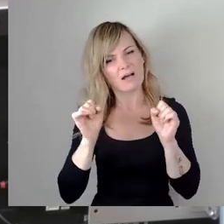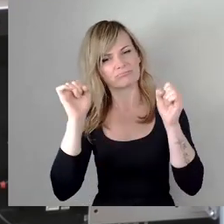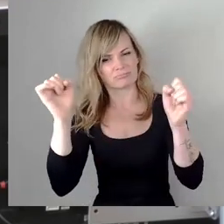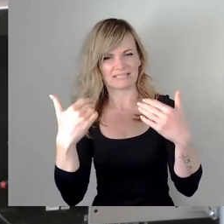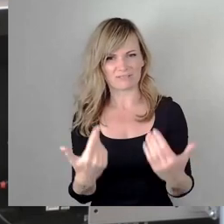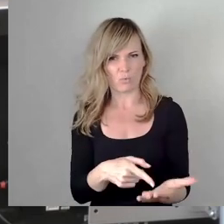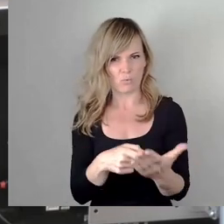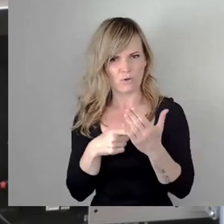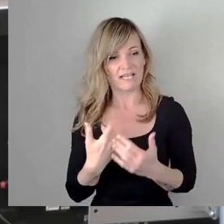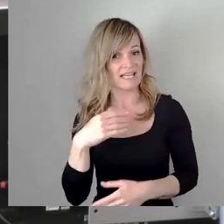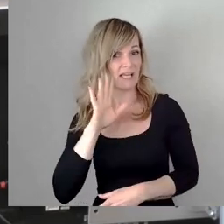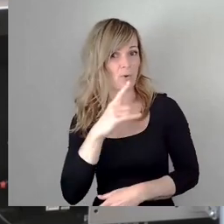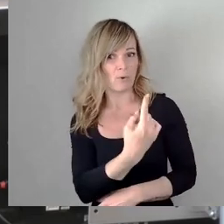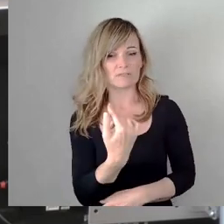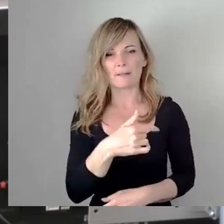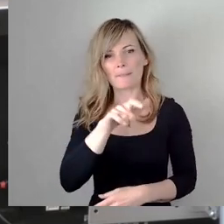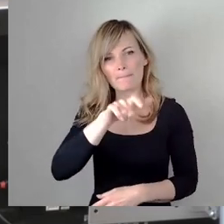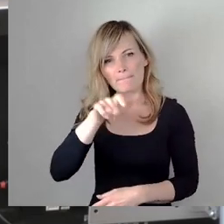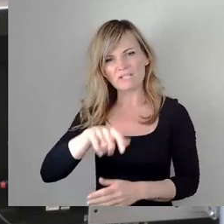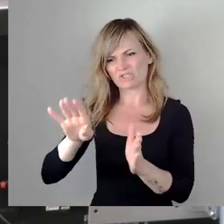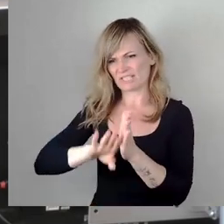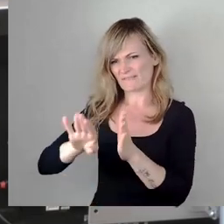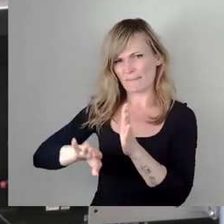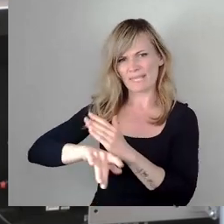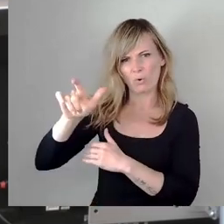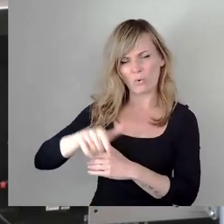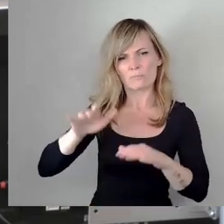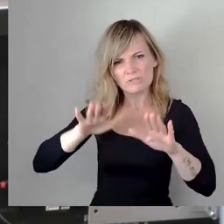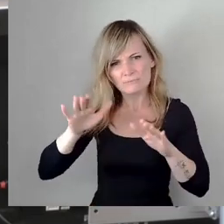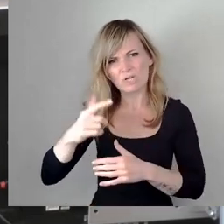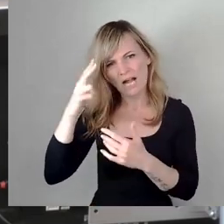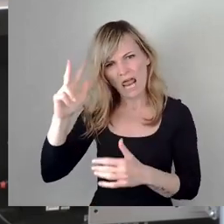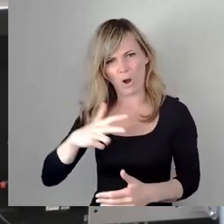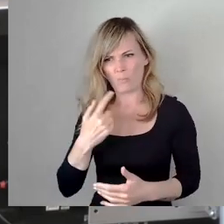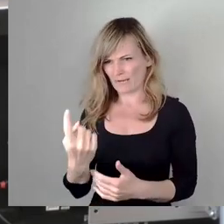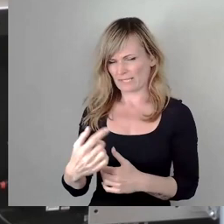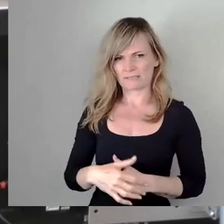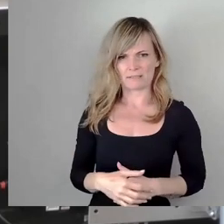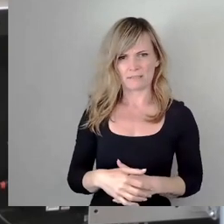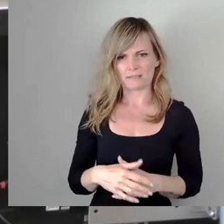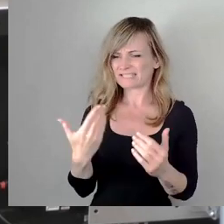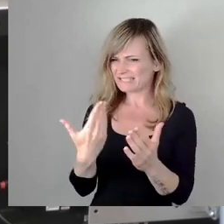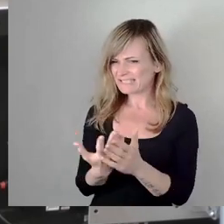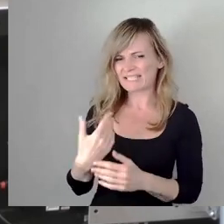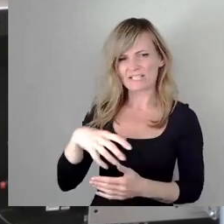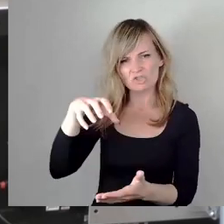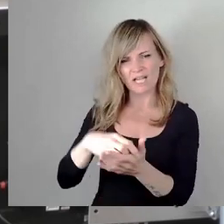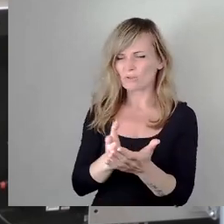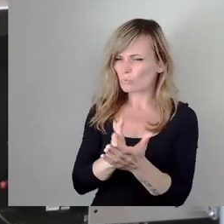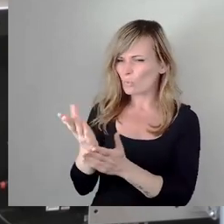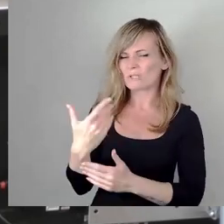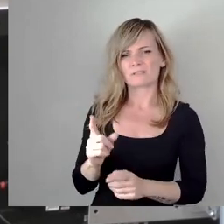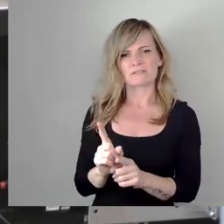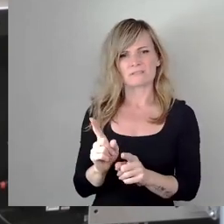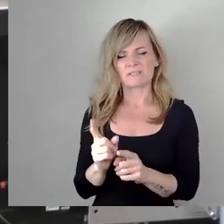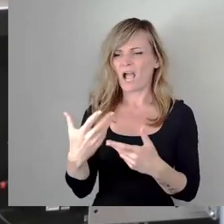Diffamierung von Menschen muslimischen Glaubens, die hier in dieser Stadt ständig angegriffen werden. Und das finde ich wirklich unerträglich und ich möchte